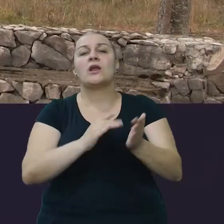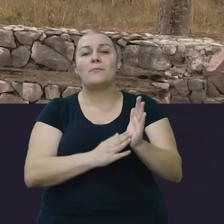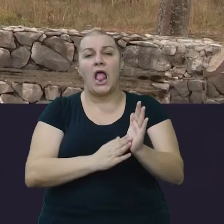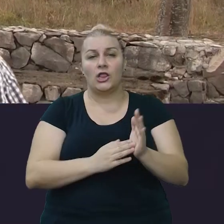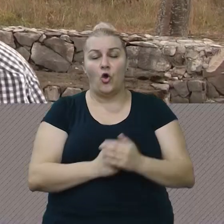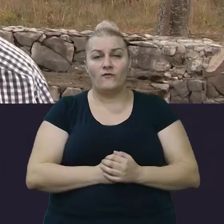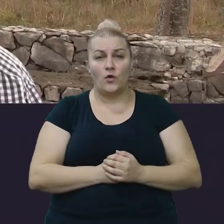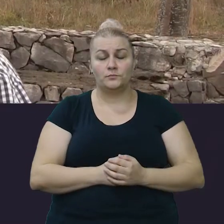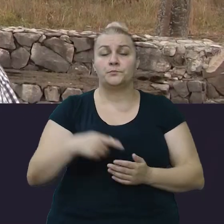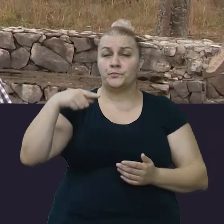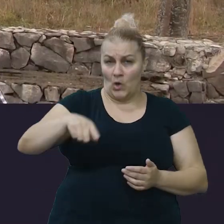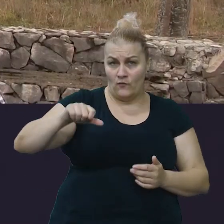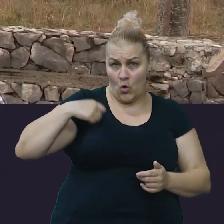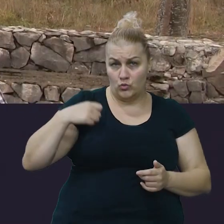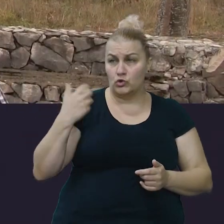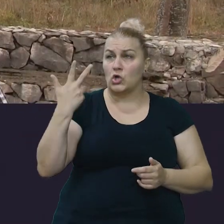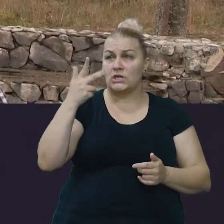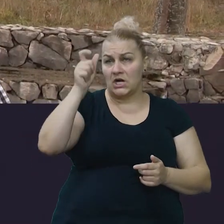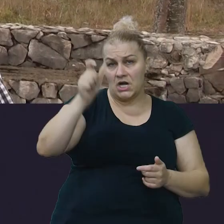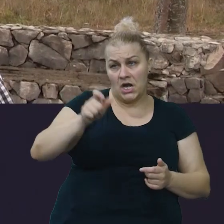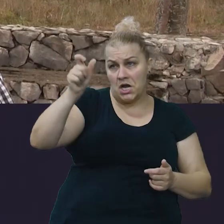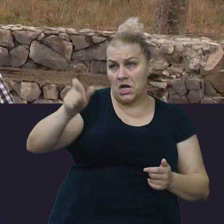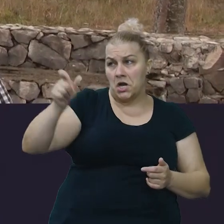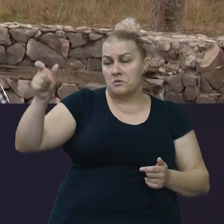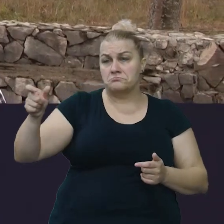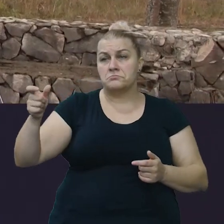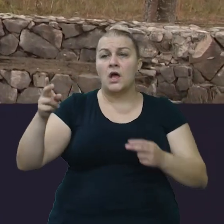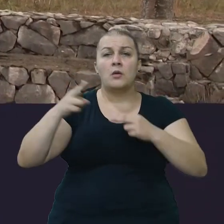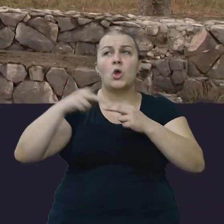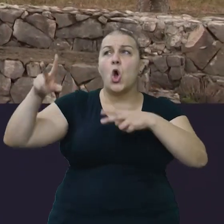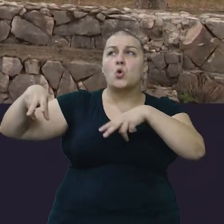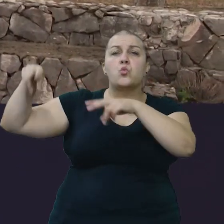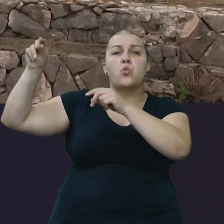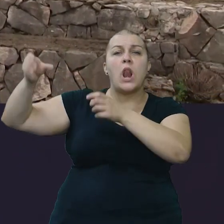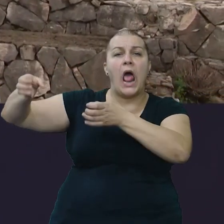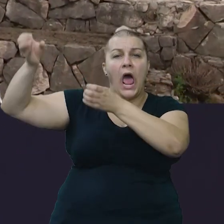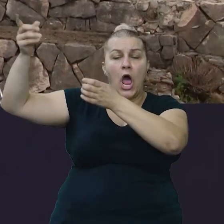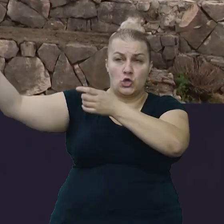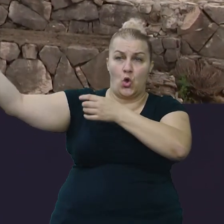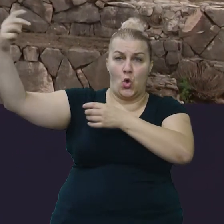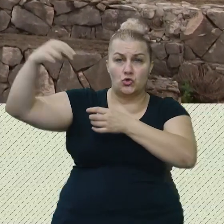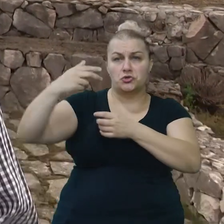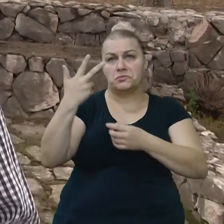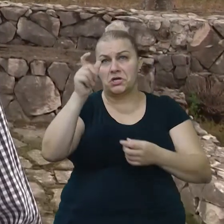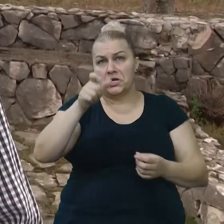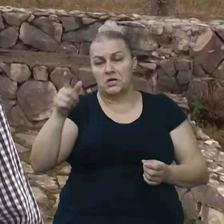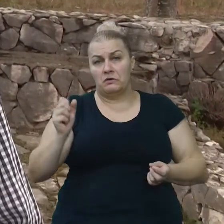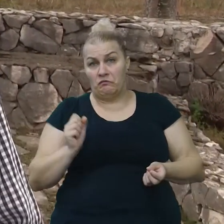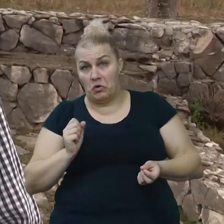jutro su došli ovamo trojica njih od sakule, vojnika, stvari